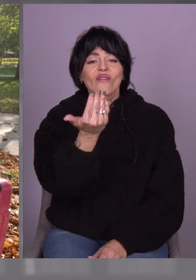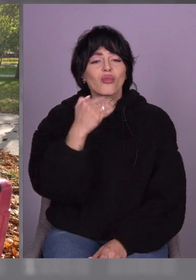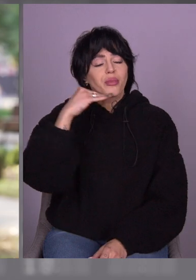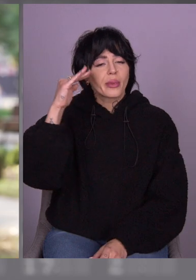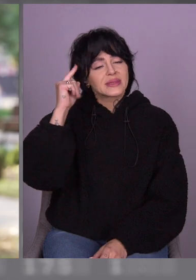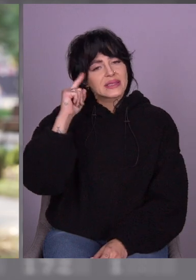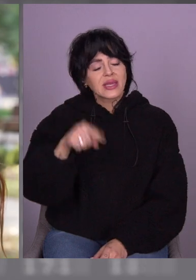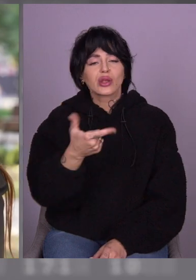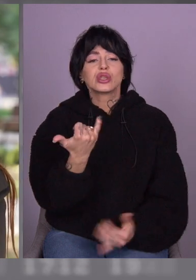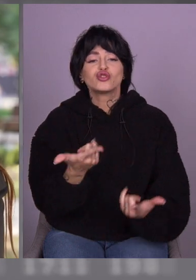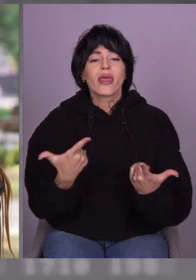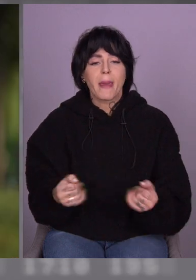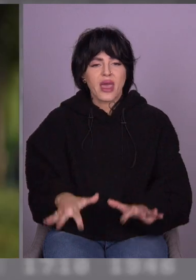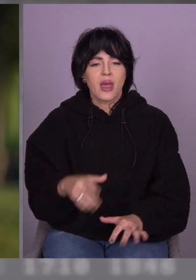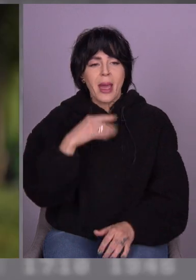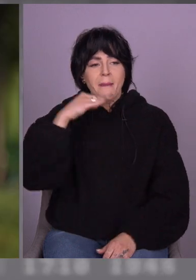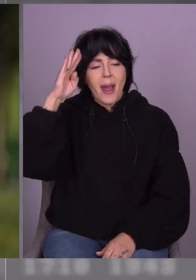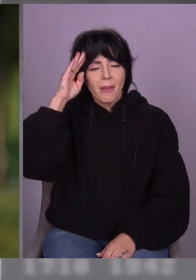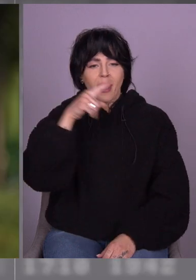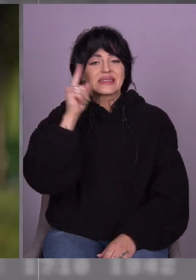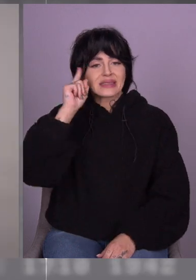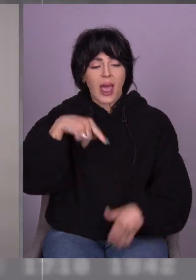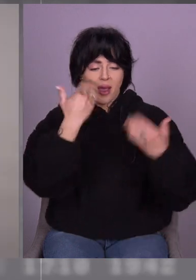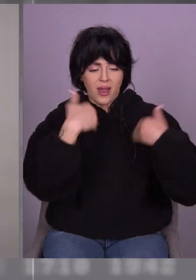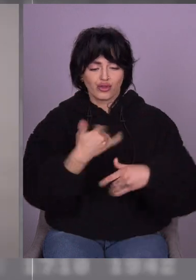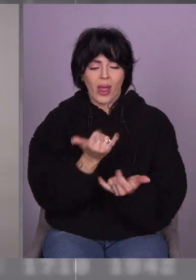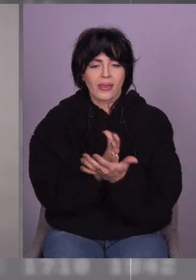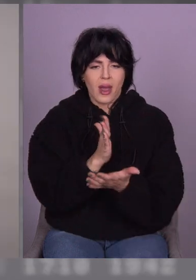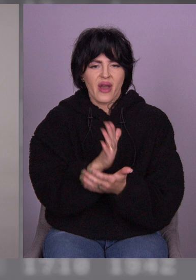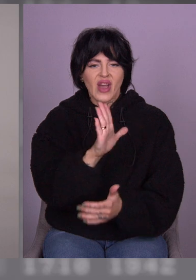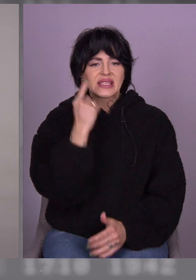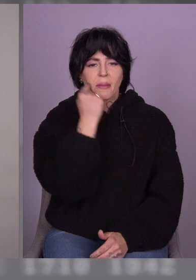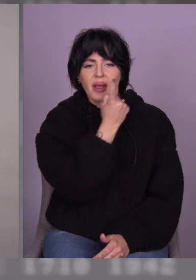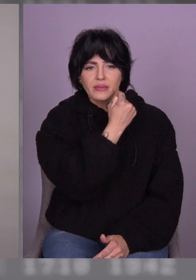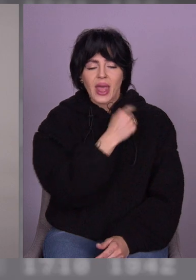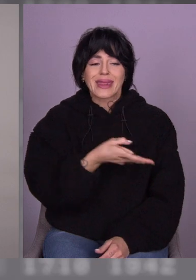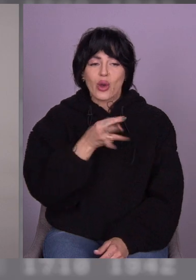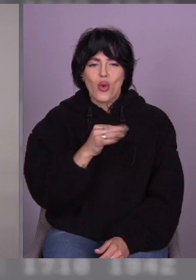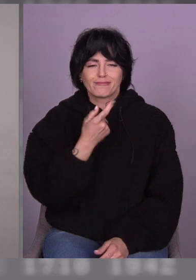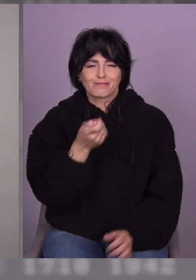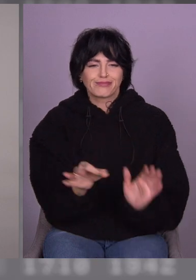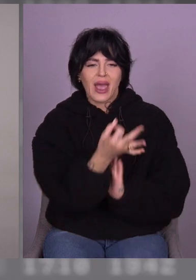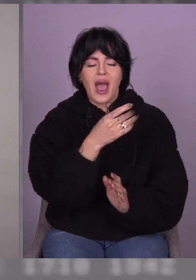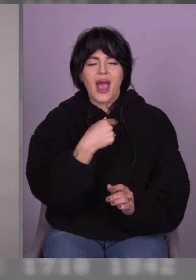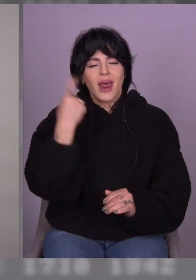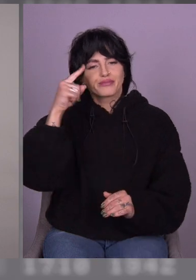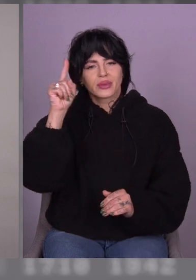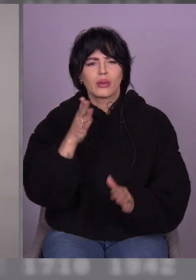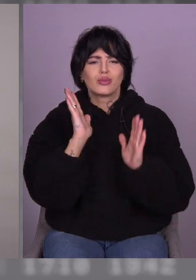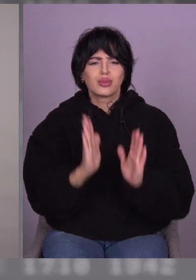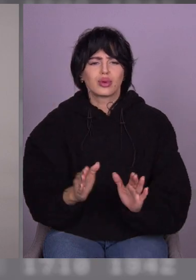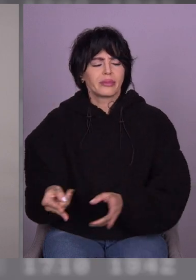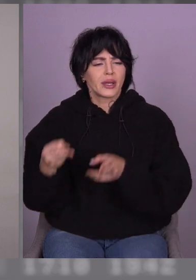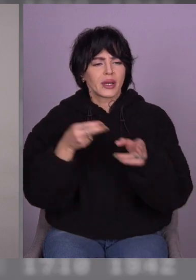Тата знає, що я в Іспанії. Мій тато знає лише таку легенду, що до нього приїде знімальна